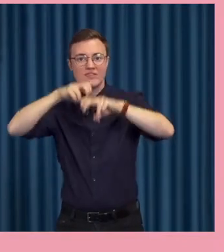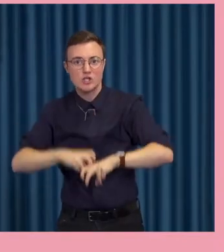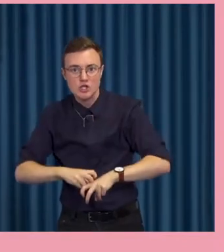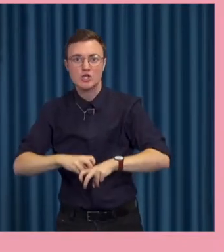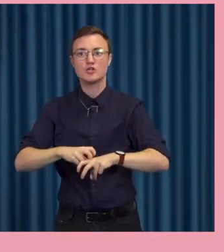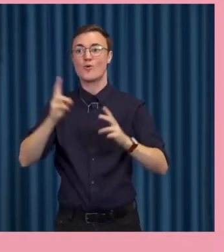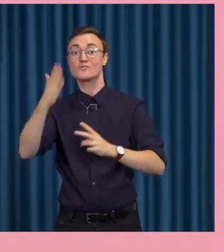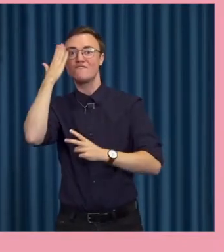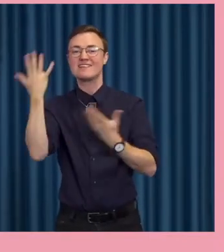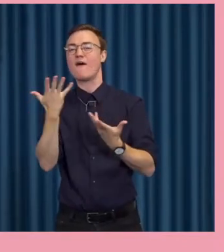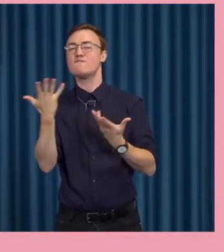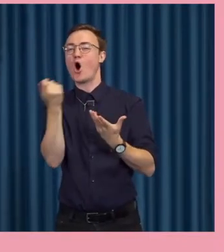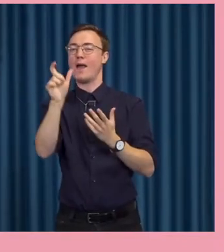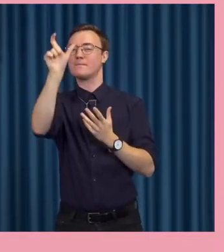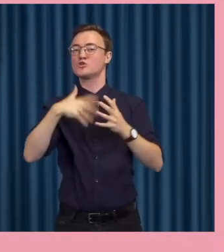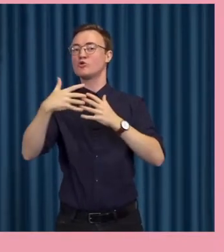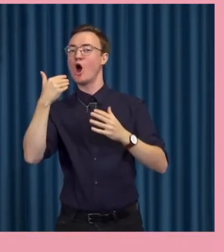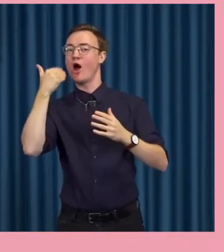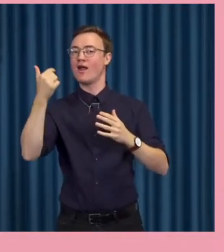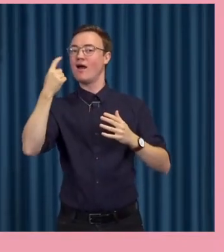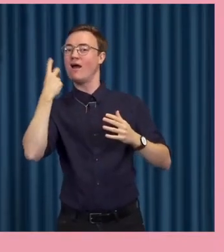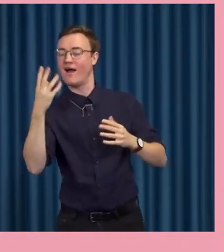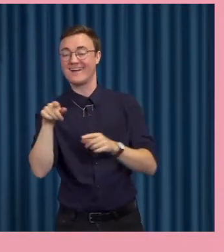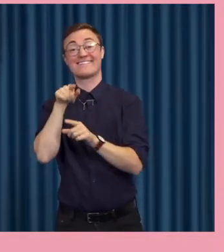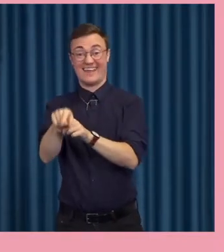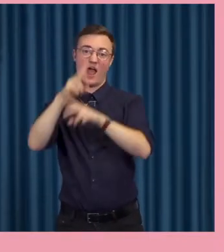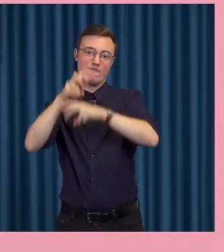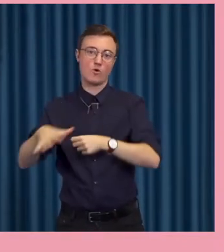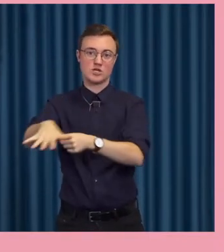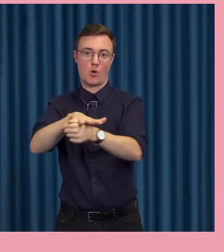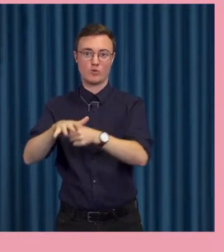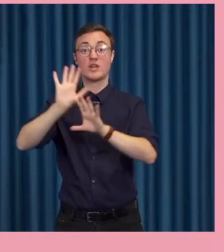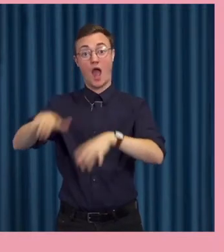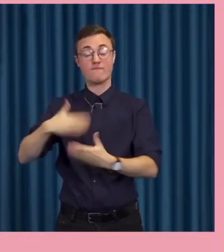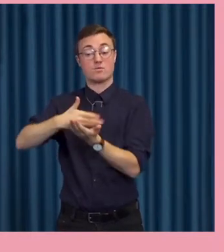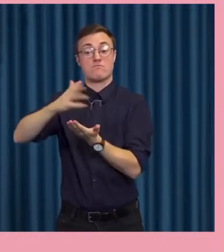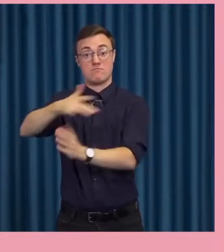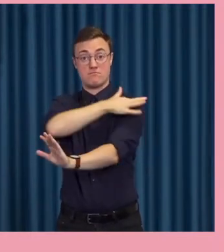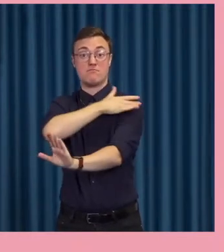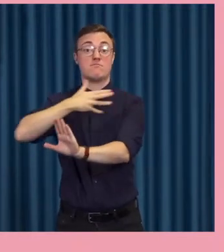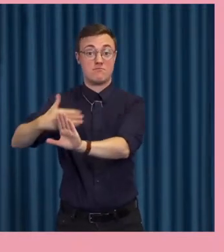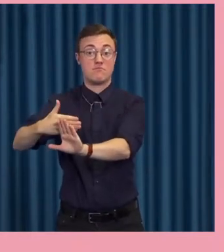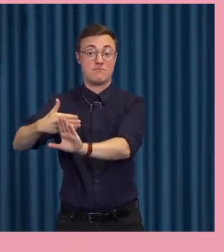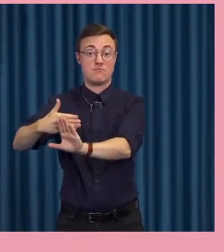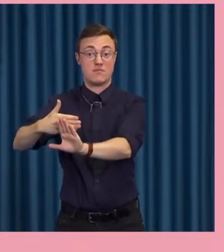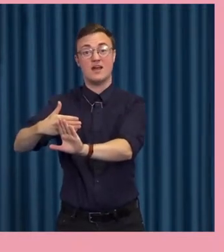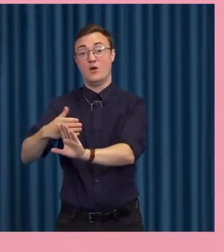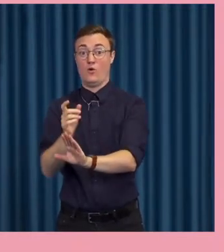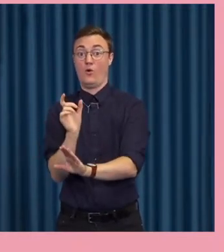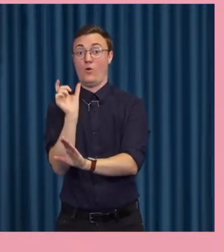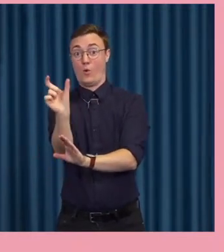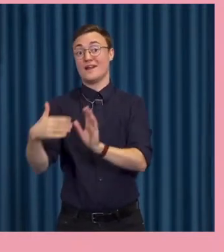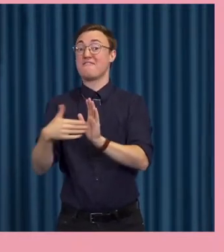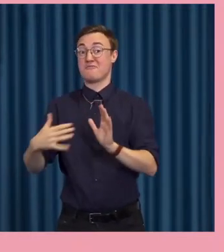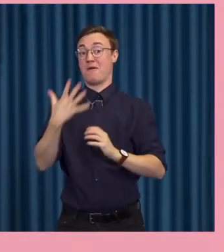förutsäga vad någon kommer göra sen om ett tag och sådär. De grejerna är ju ett forskningsområde som har pågått ganska länge. Termologin är sedan